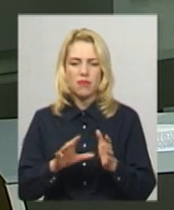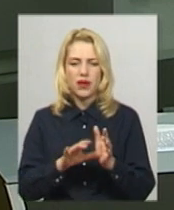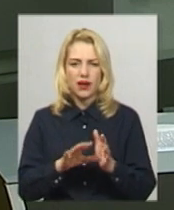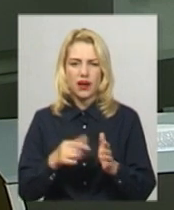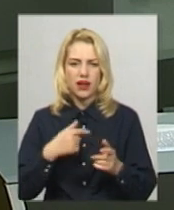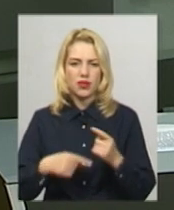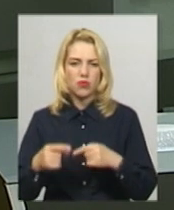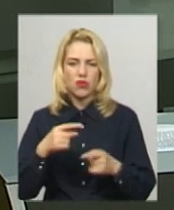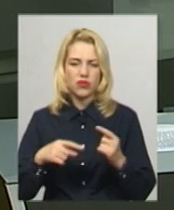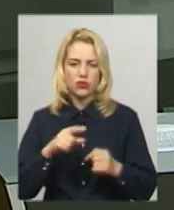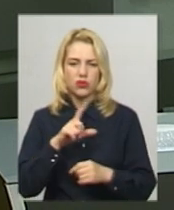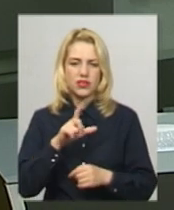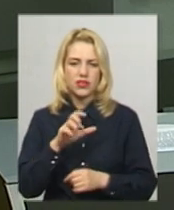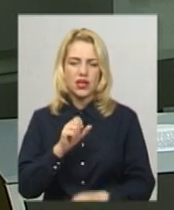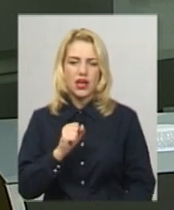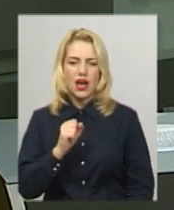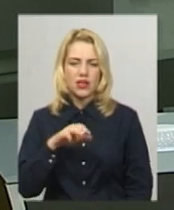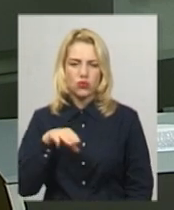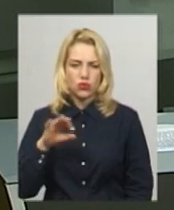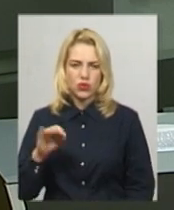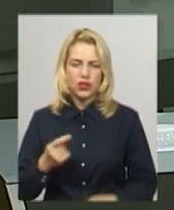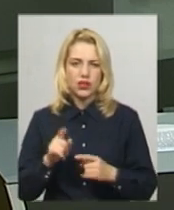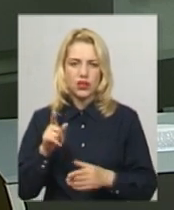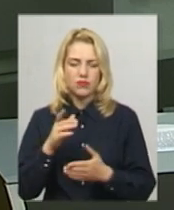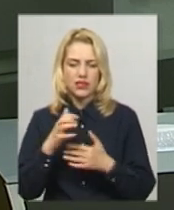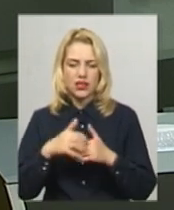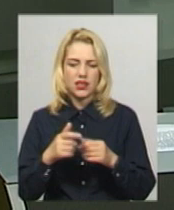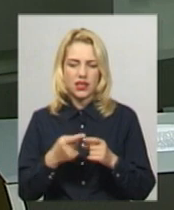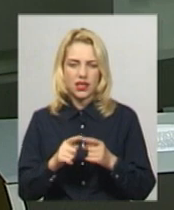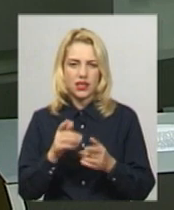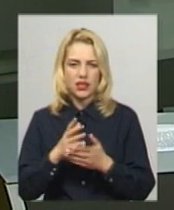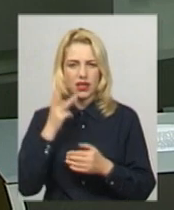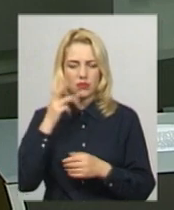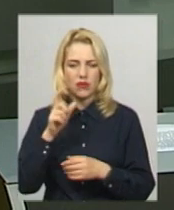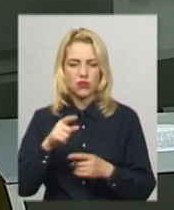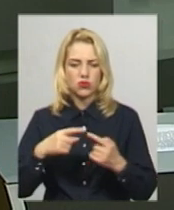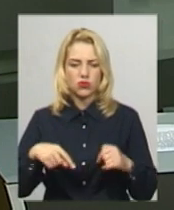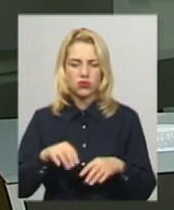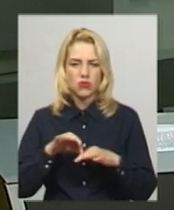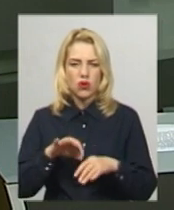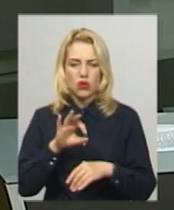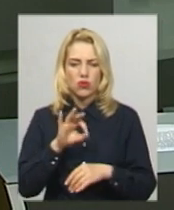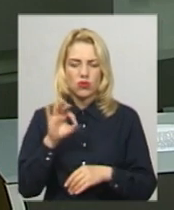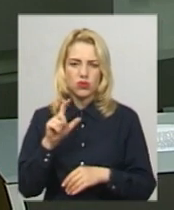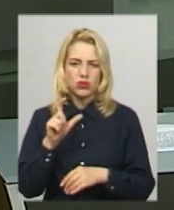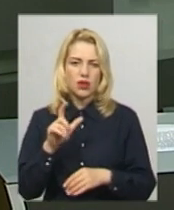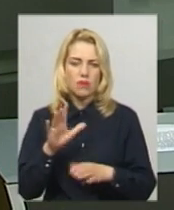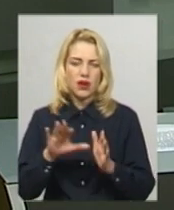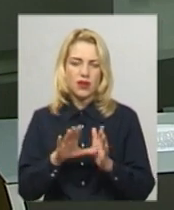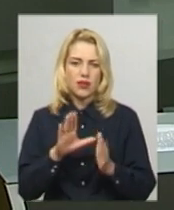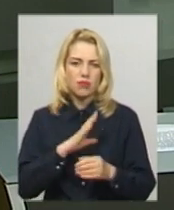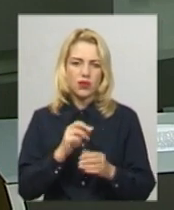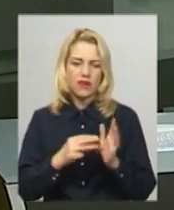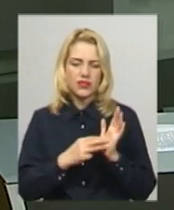зоні проведення операції об'єднаних сил. Серед них є і хмельничани. У зоні проведення ОГОЗ бригада пробула 8 місяців.